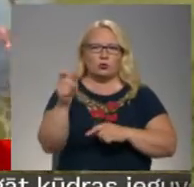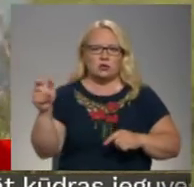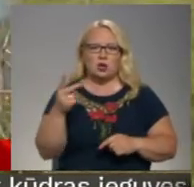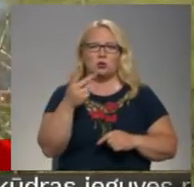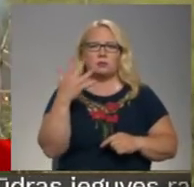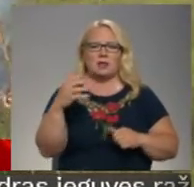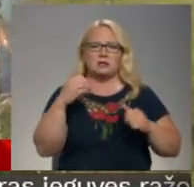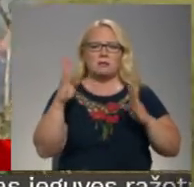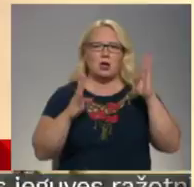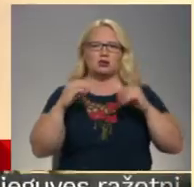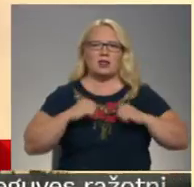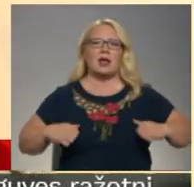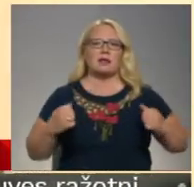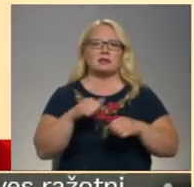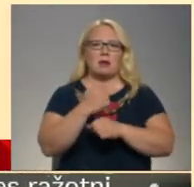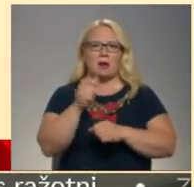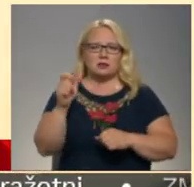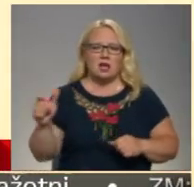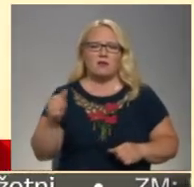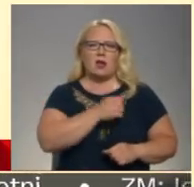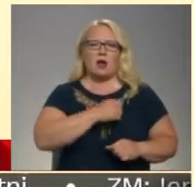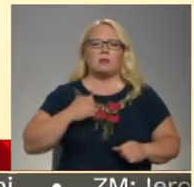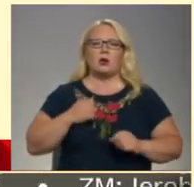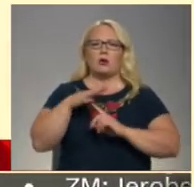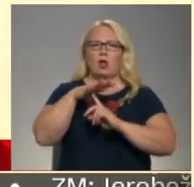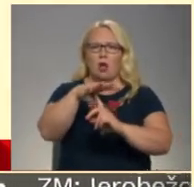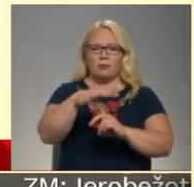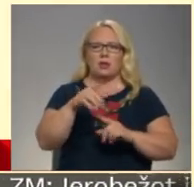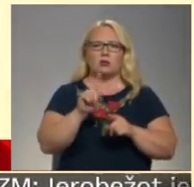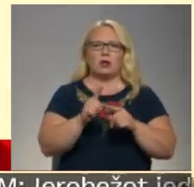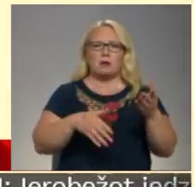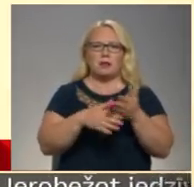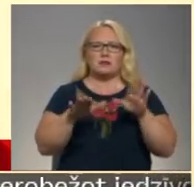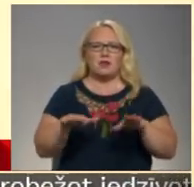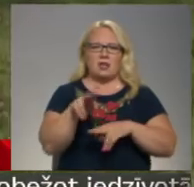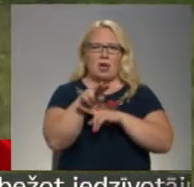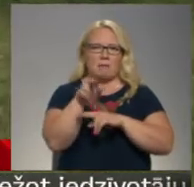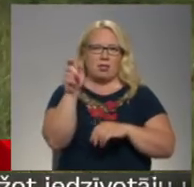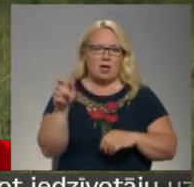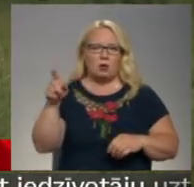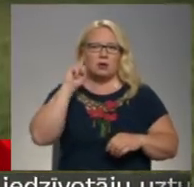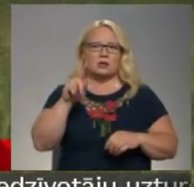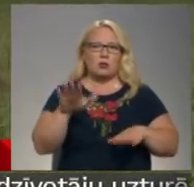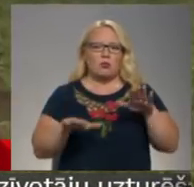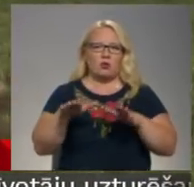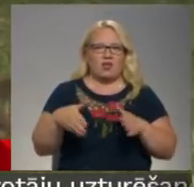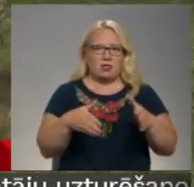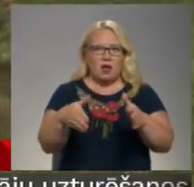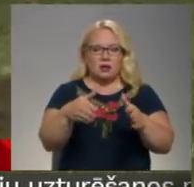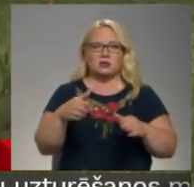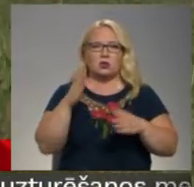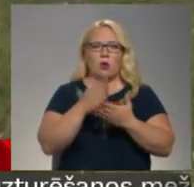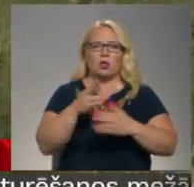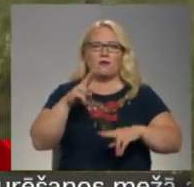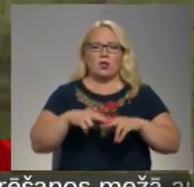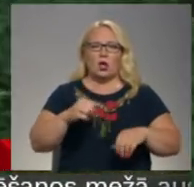meža dienestu pārstāvi, Nacionālo bruņotos spēku helikopters un paliedz arī vietējie mednieki, kuri pārzina purvi takas. Notikuma vietā